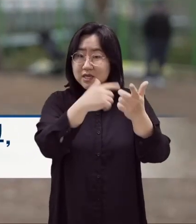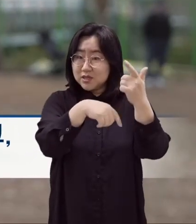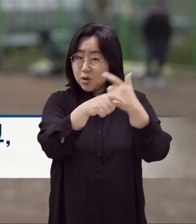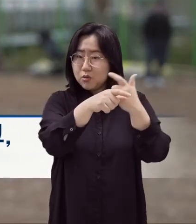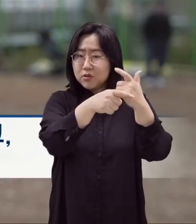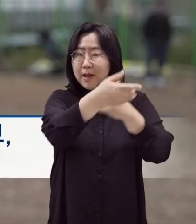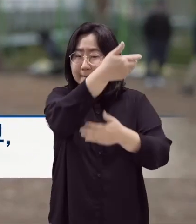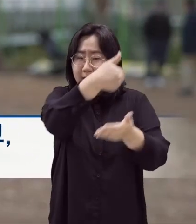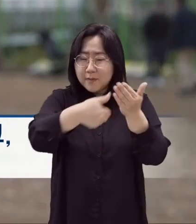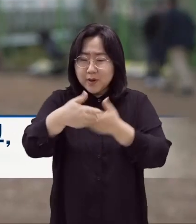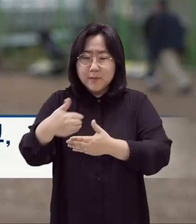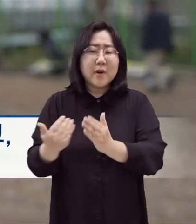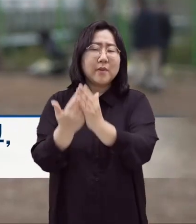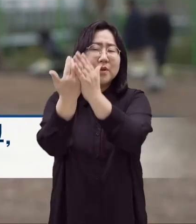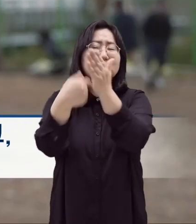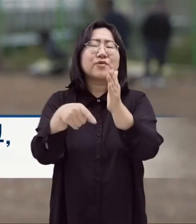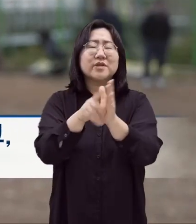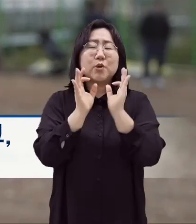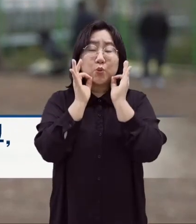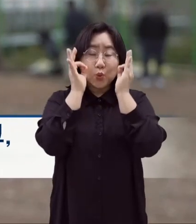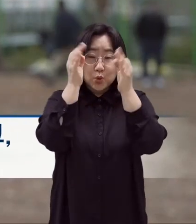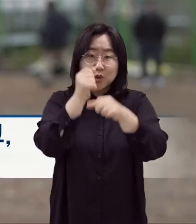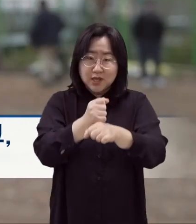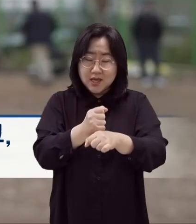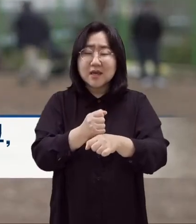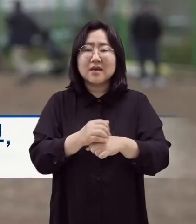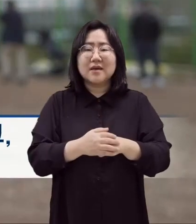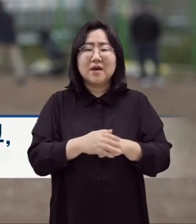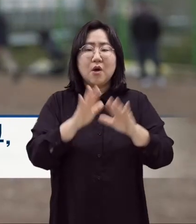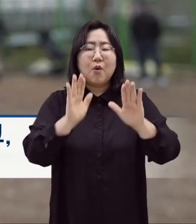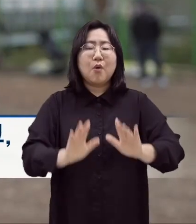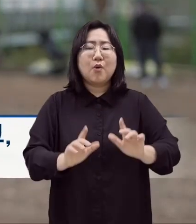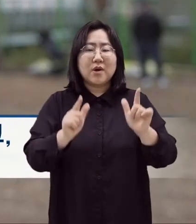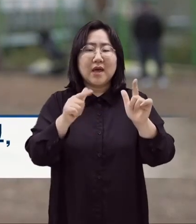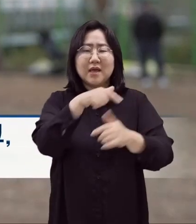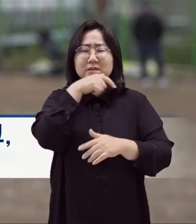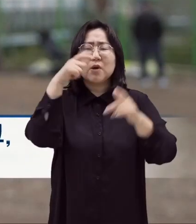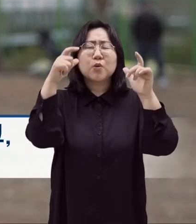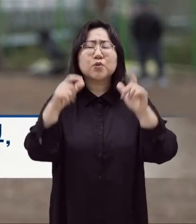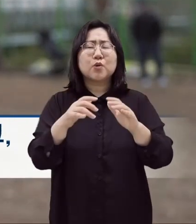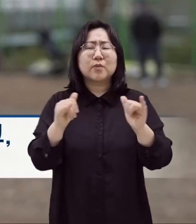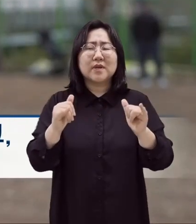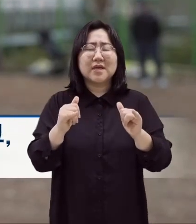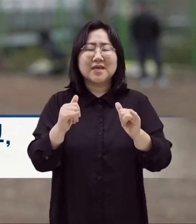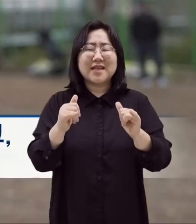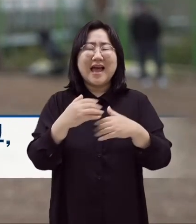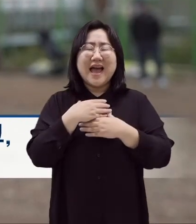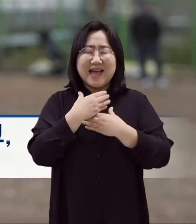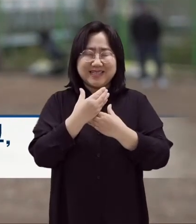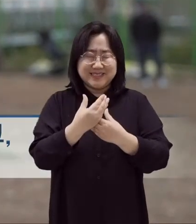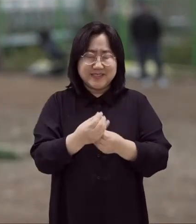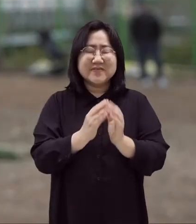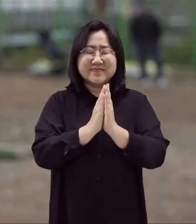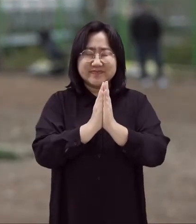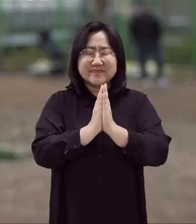괴승 발전될 수 있도록 더욱 노력하겠고 올해 우리 서홍동민의 무사안녕을 기원합니다.